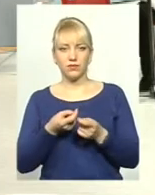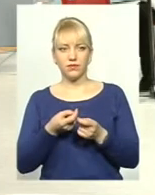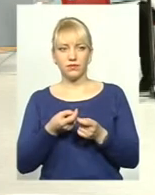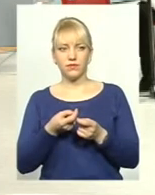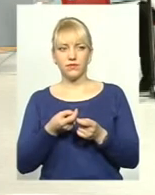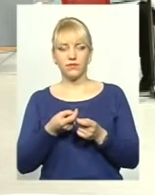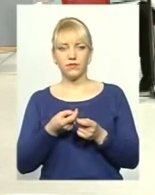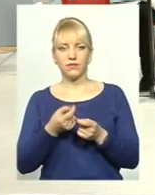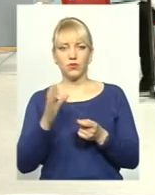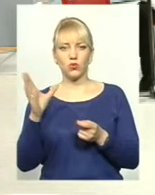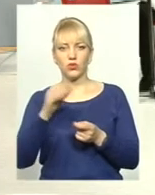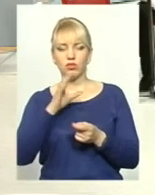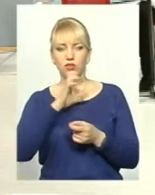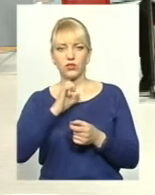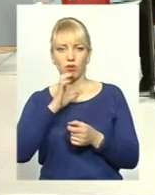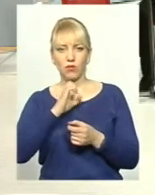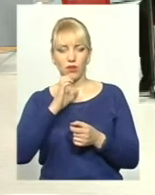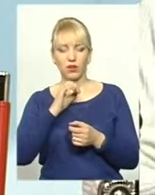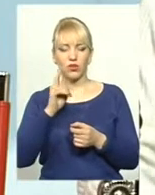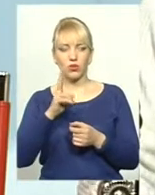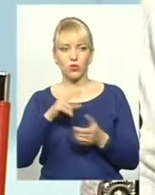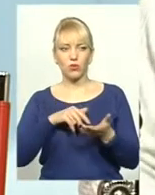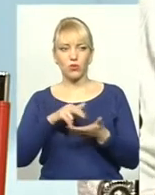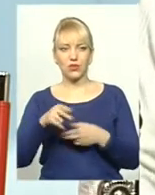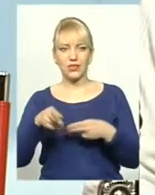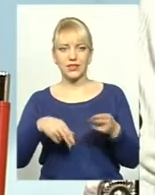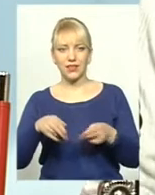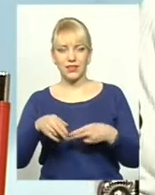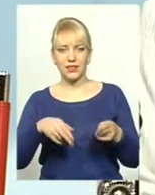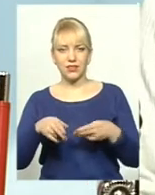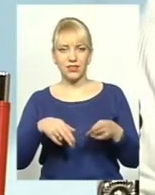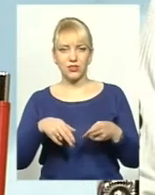усі собаки, котрі проходять стерилізацію,